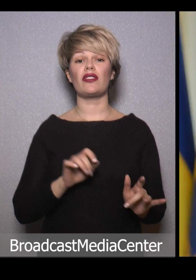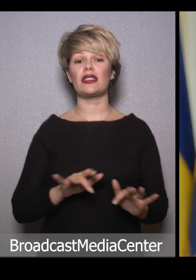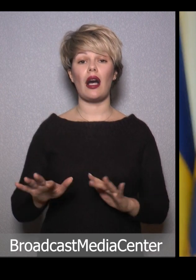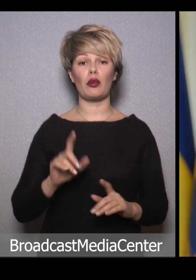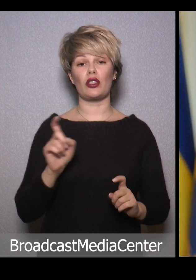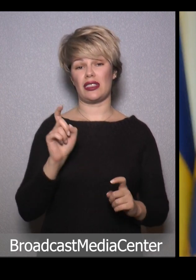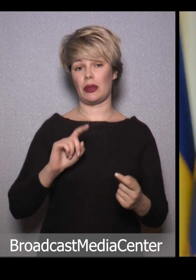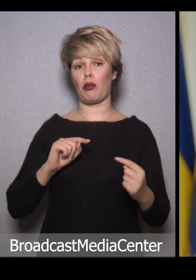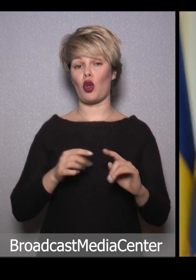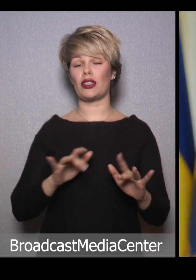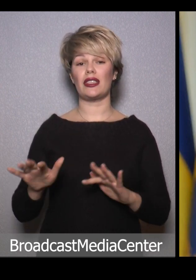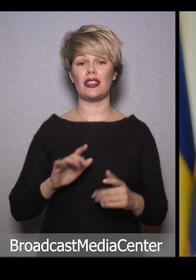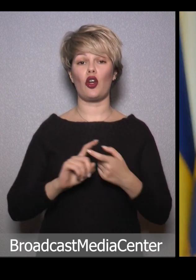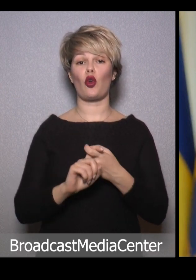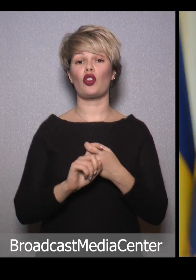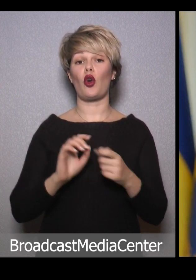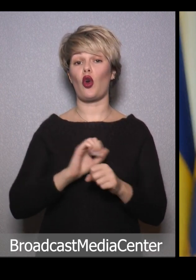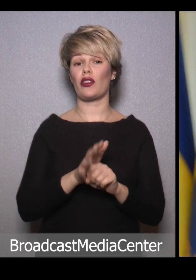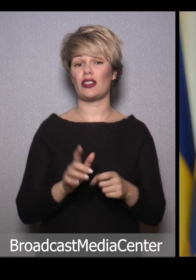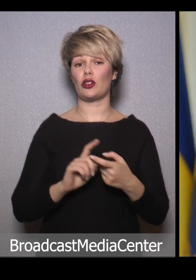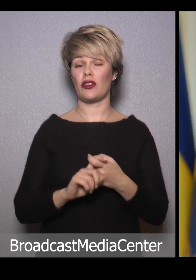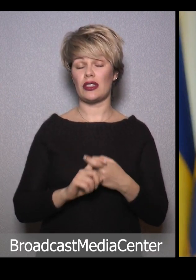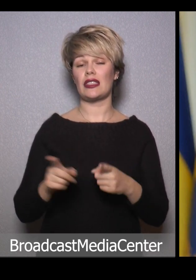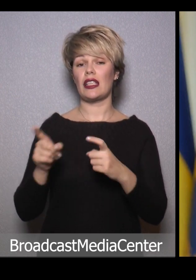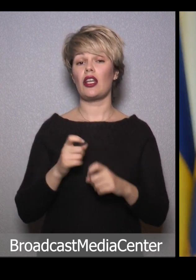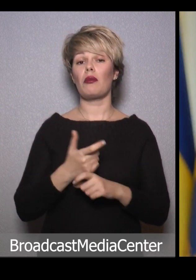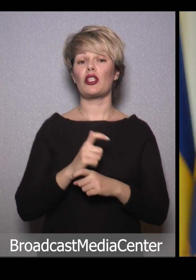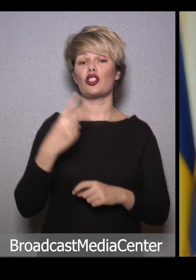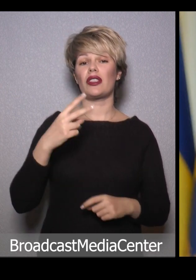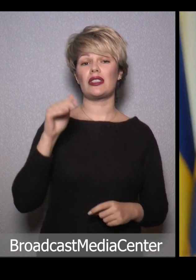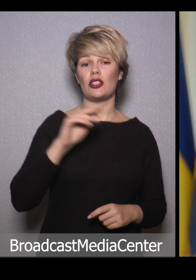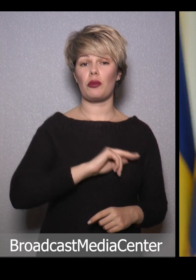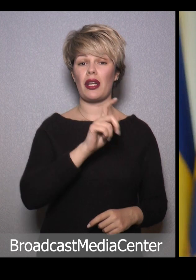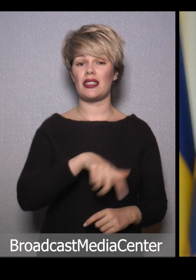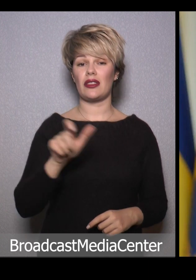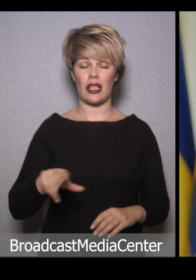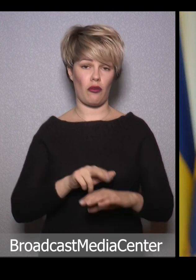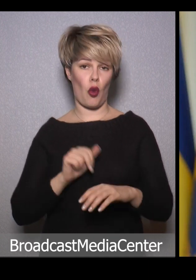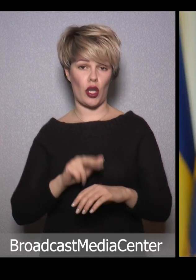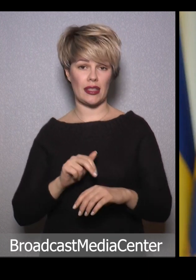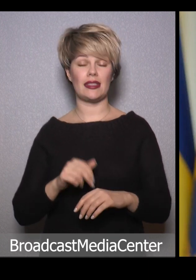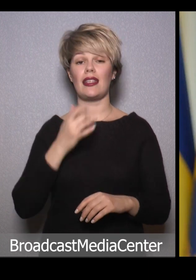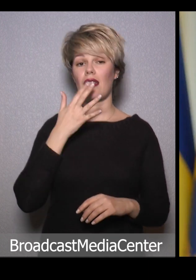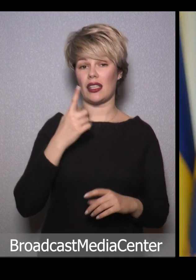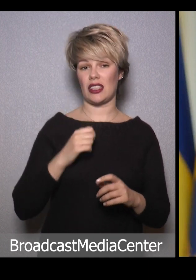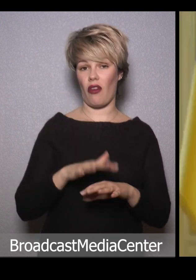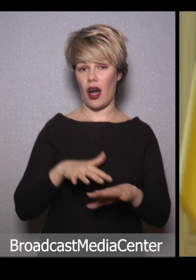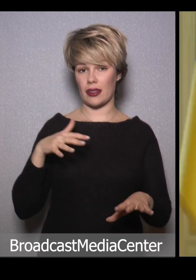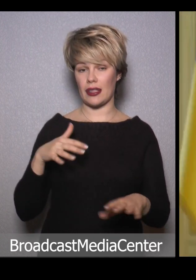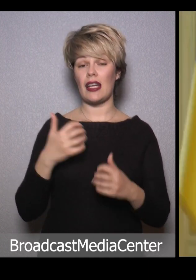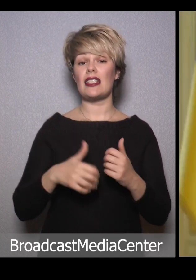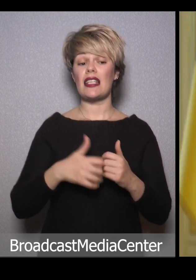заходах з протидії коронавірусної інфекції задіяно більше 20 тисяч працівників поліції та Нацгвардії.